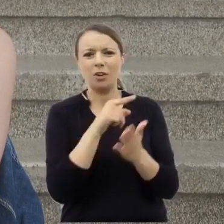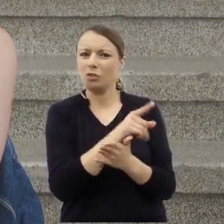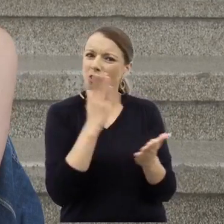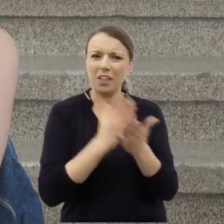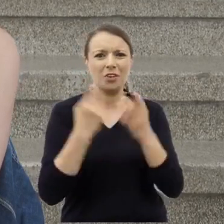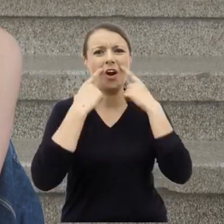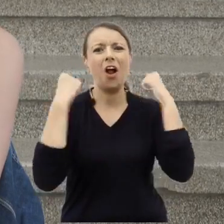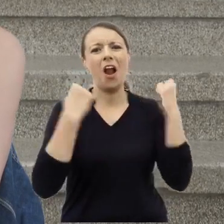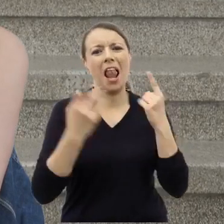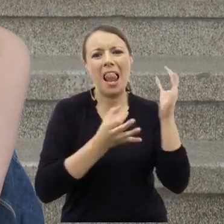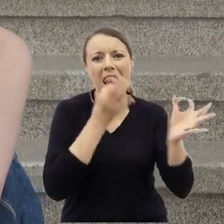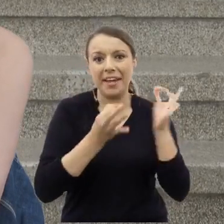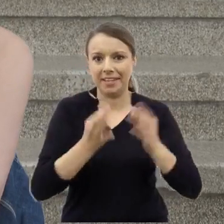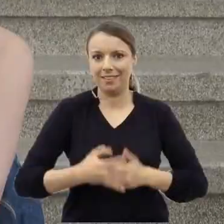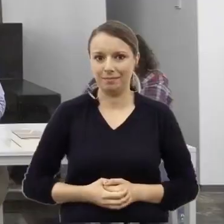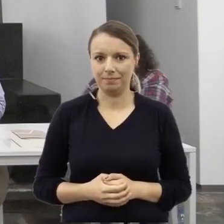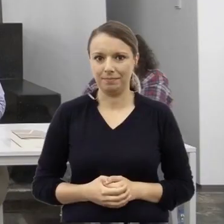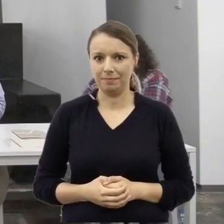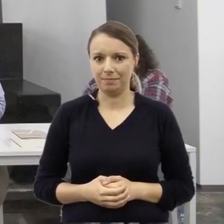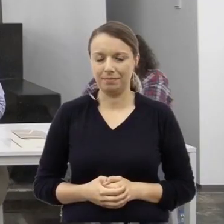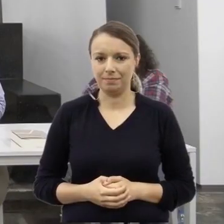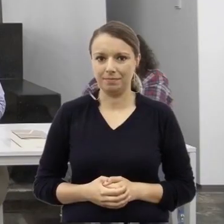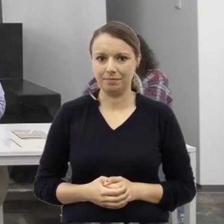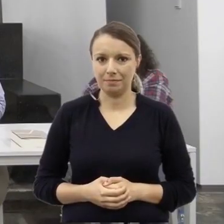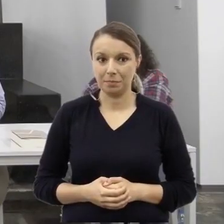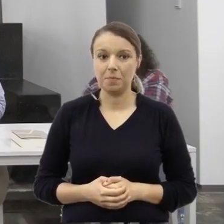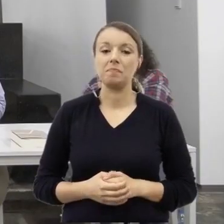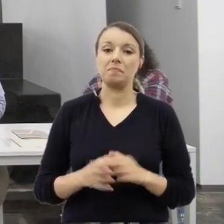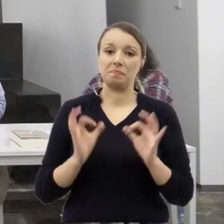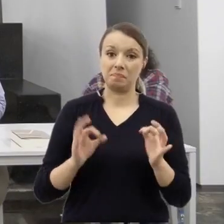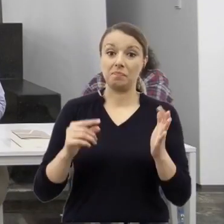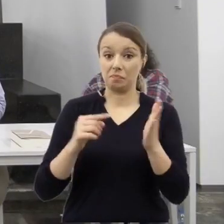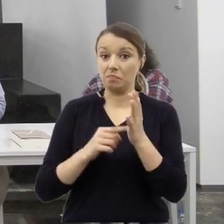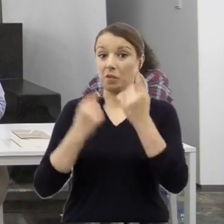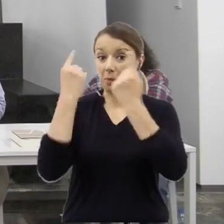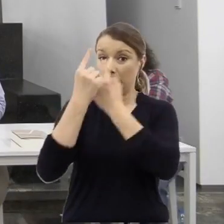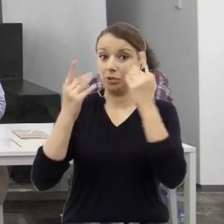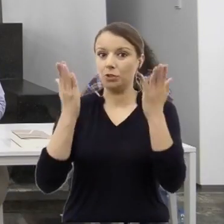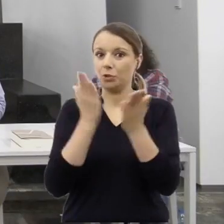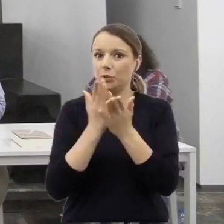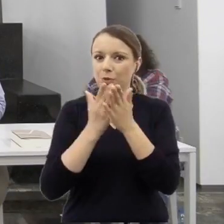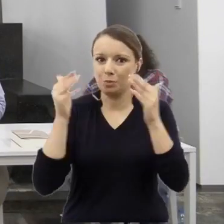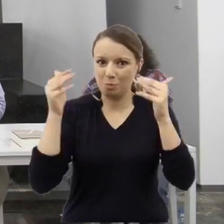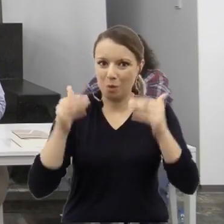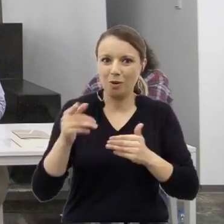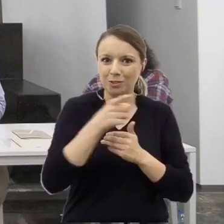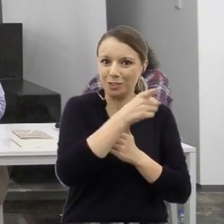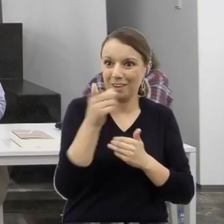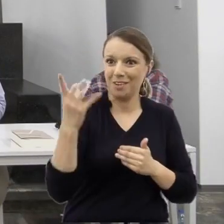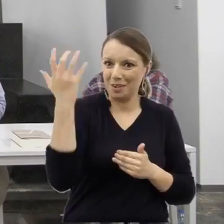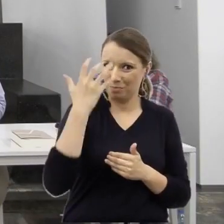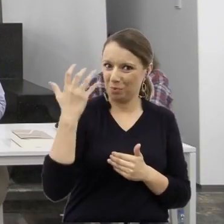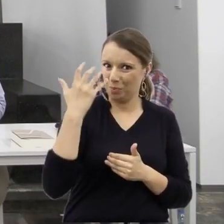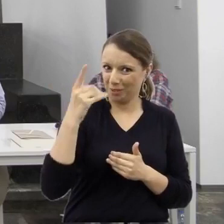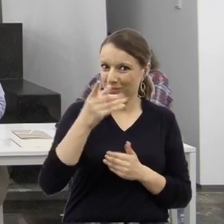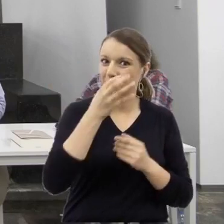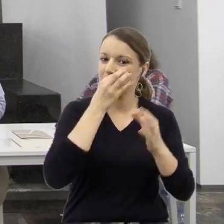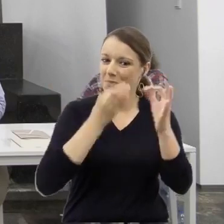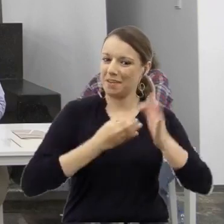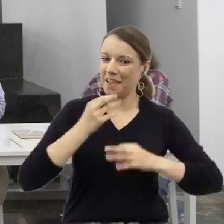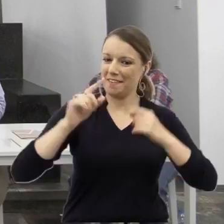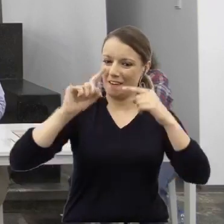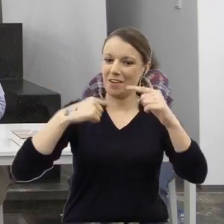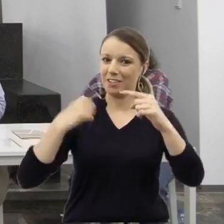kątem myślę, że możemy już przejść do pytań od naszej publiczności, za które dziękujemy i zachęcamy.